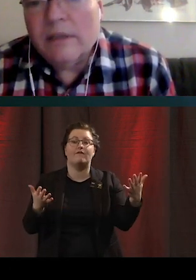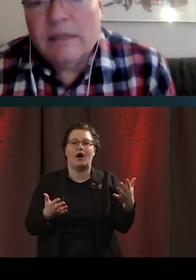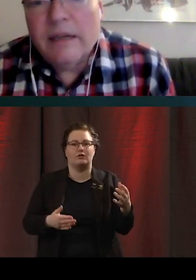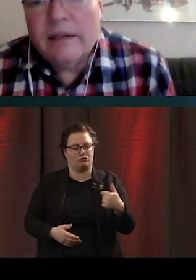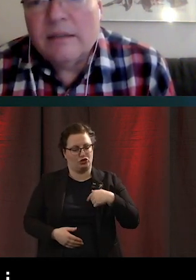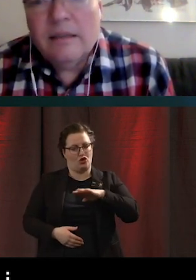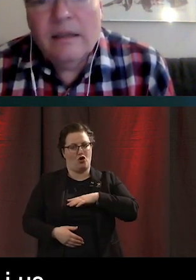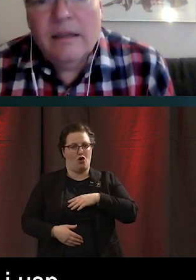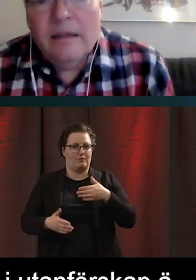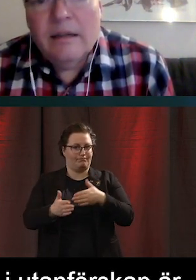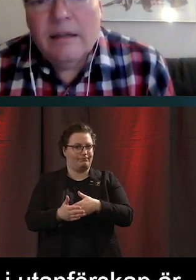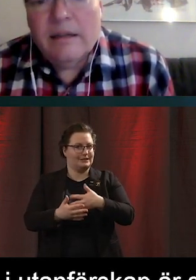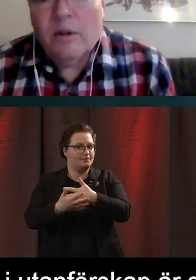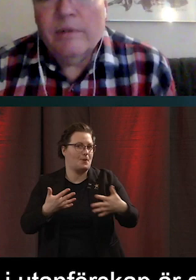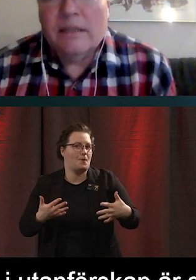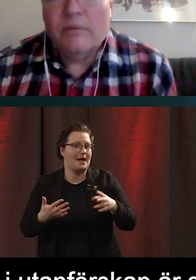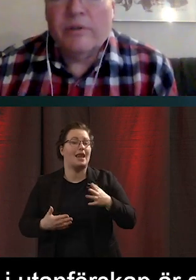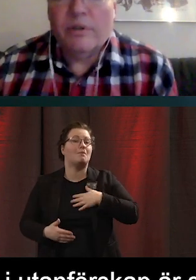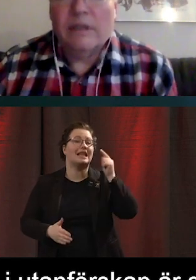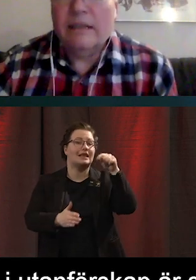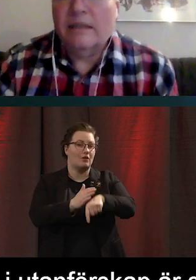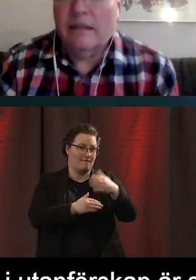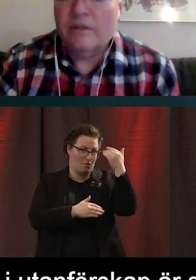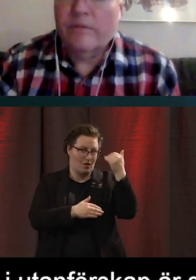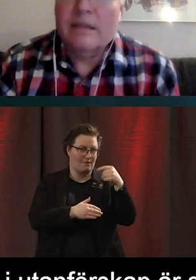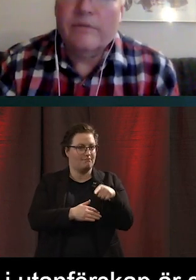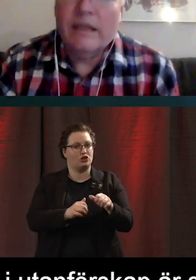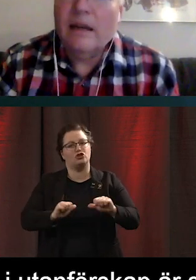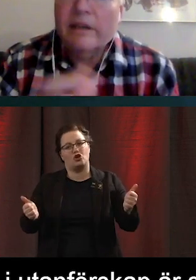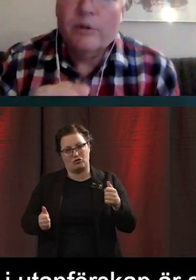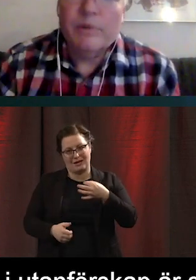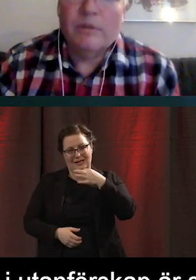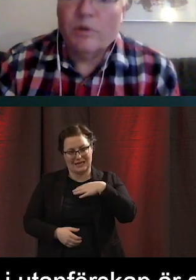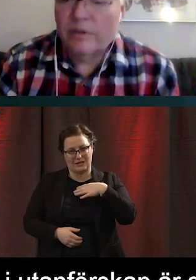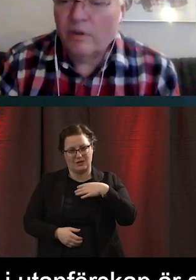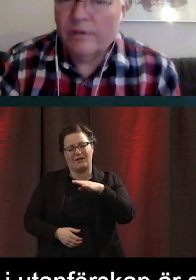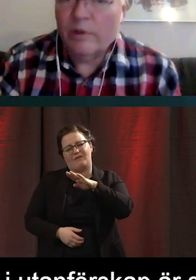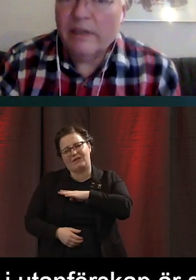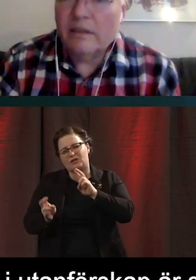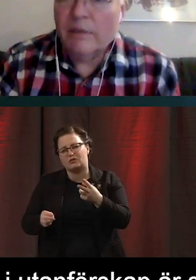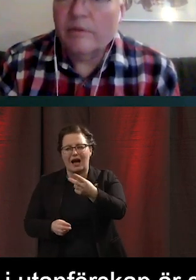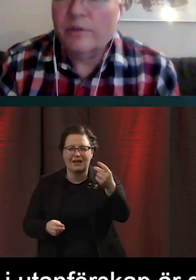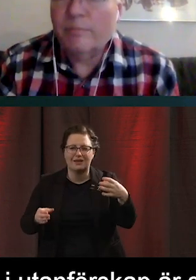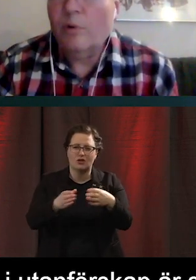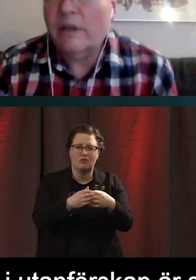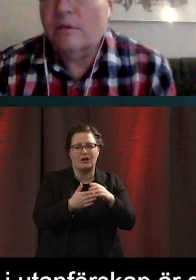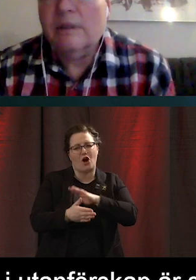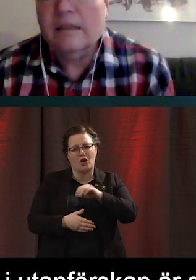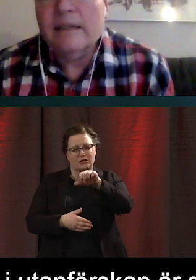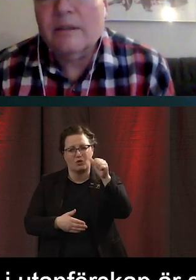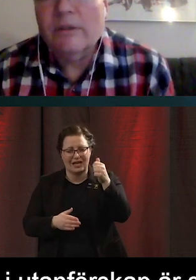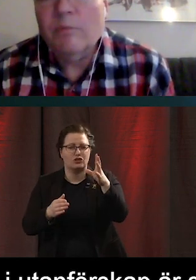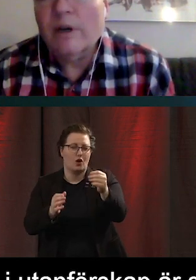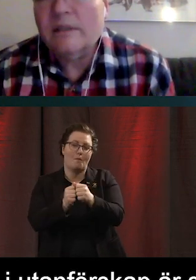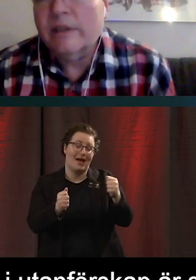förmågan. Där har vi liksom de största riskerna. Sen finns det flera andra grupper som också har svårigheter. Men just språket och